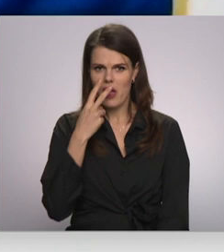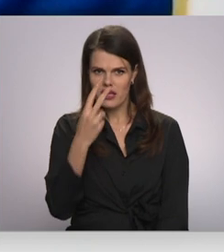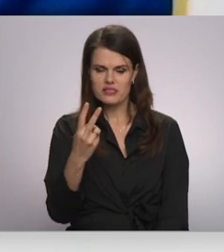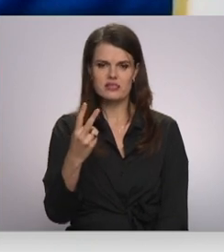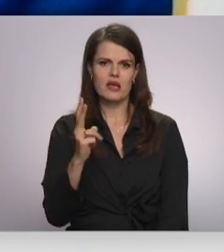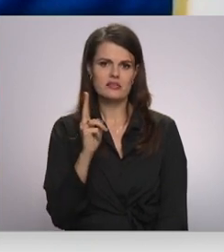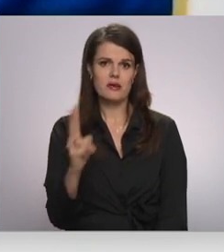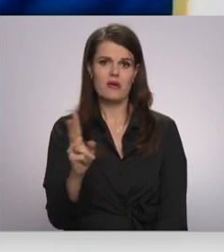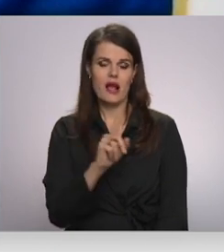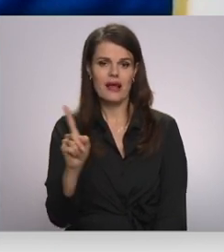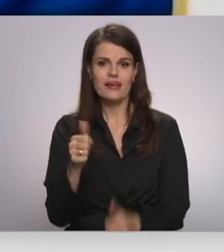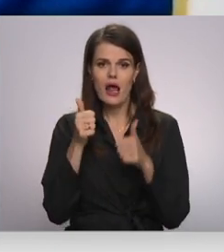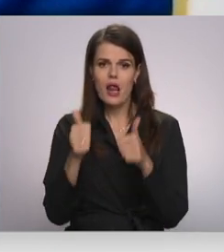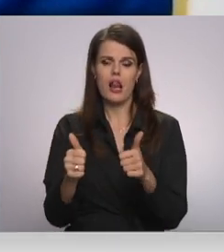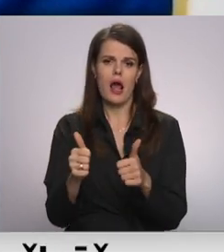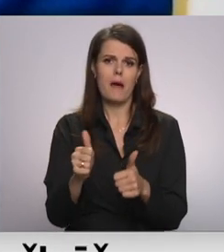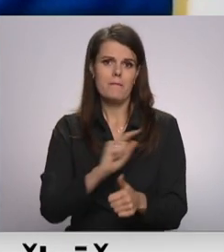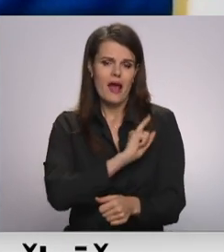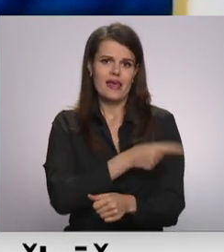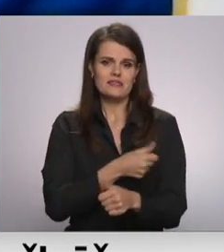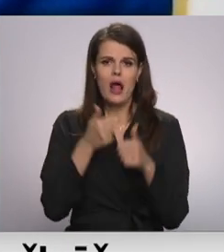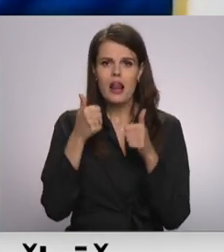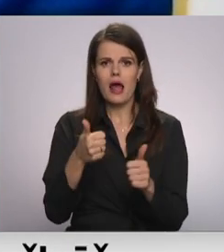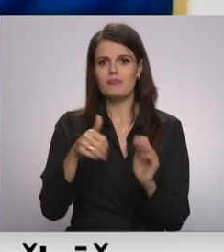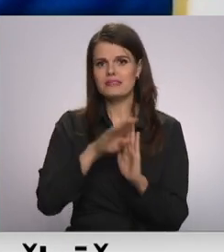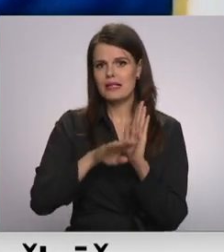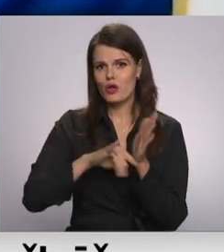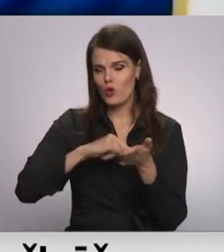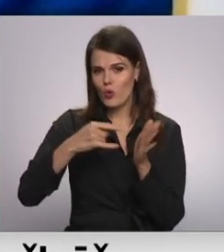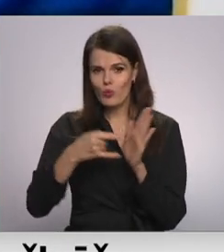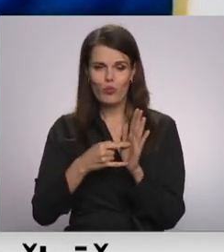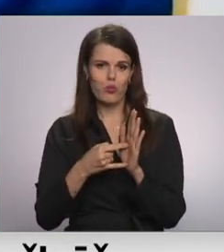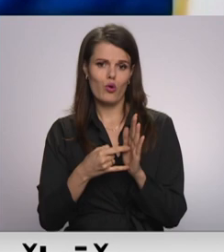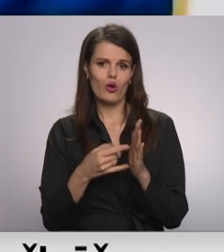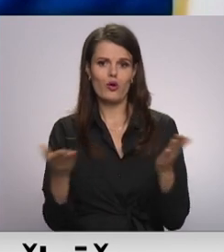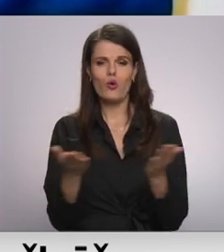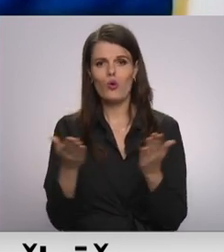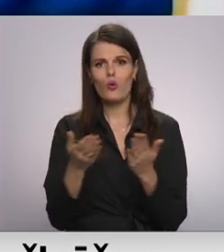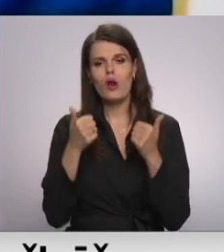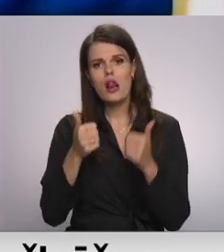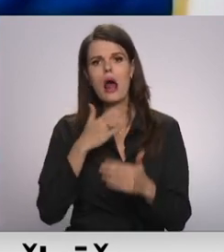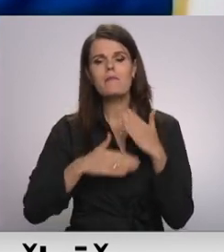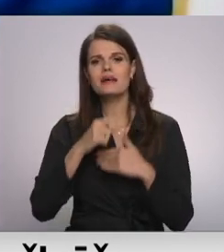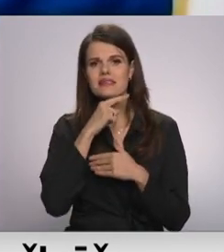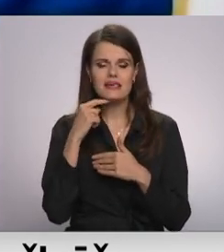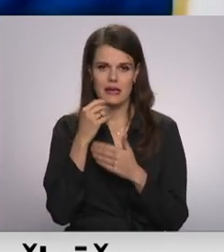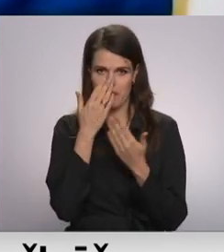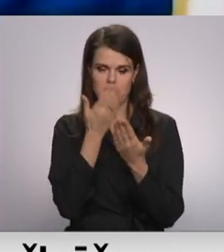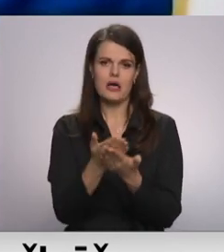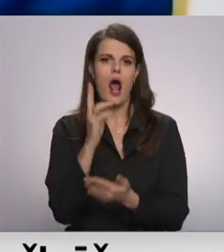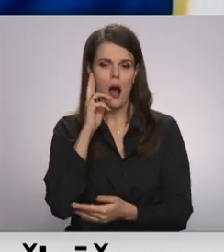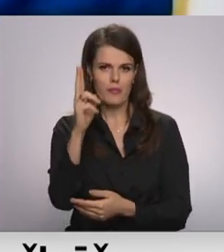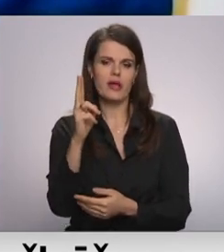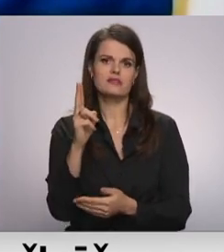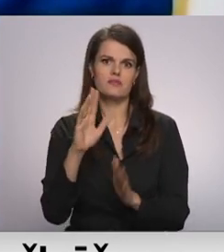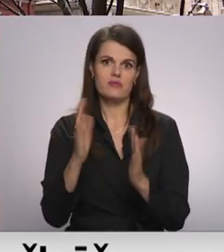tāda laba iespēja, tāds labs likuma projektus, kur labās gribas atlītnējums un atkal Romu